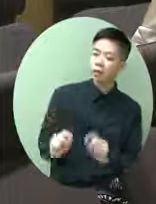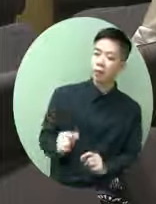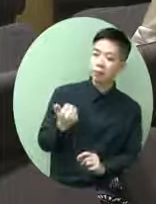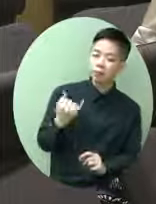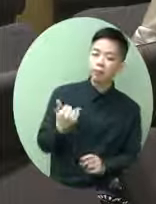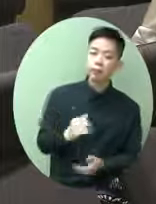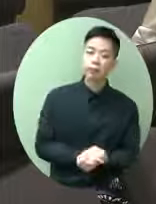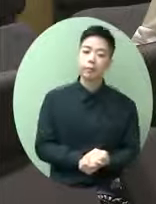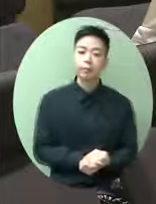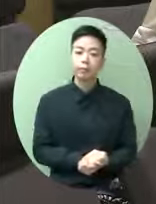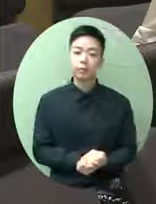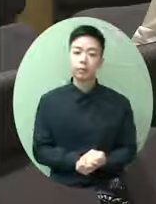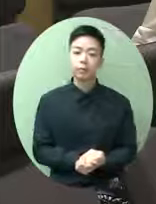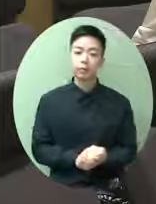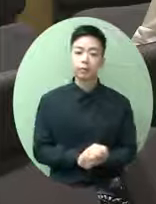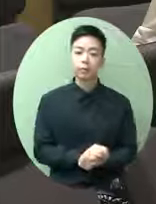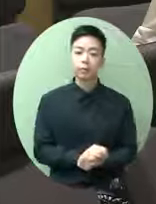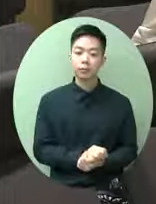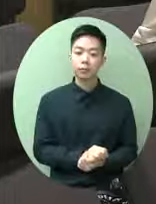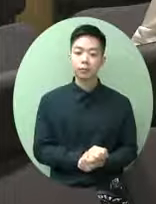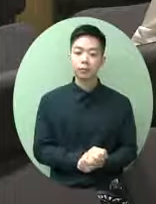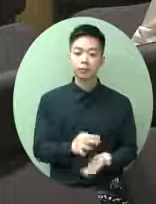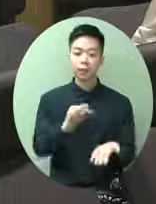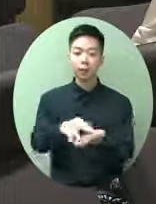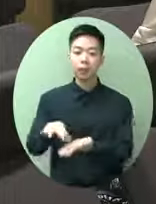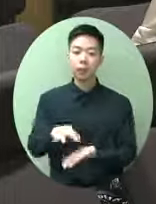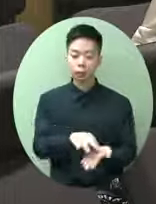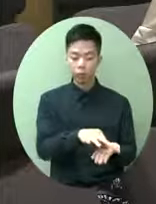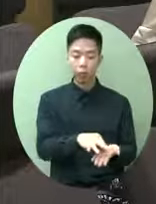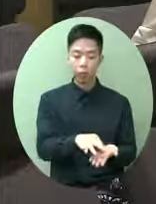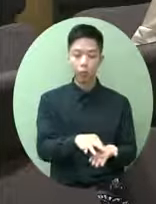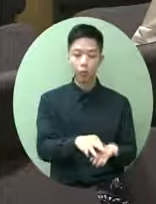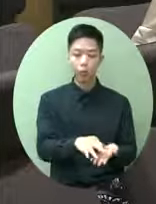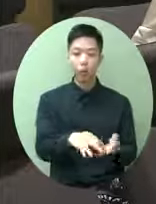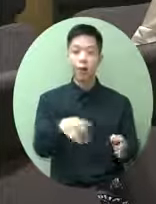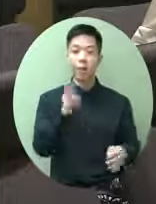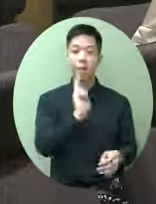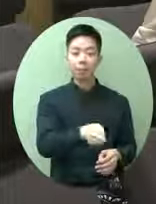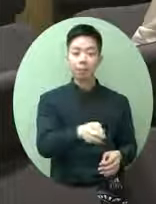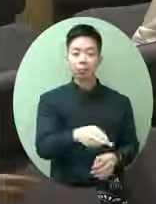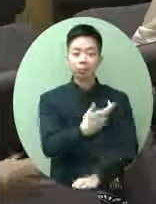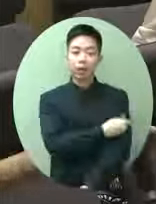會想收緊一些進入處所的條款去到哪一個地步呢麻煩